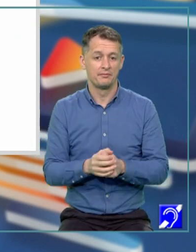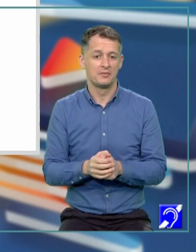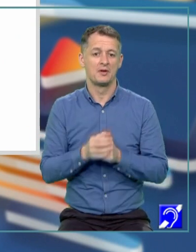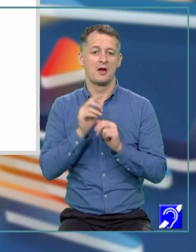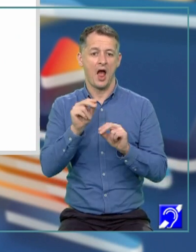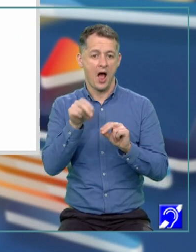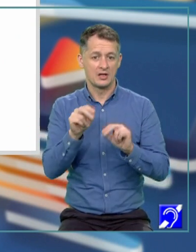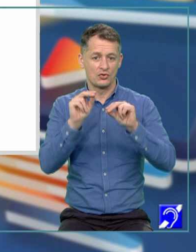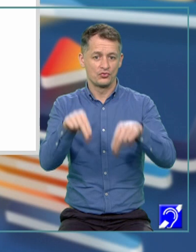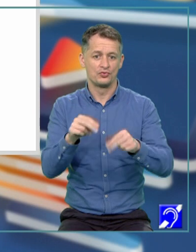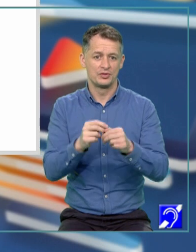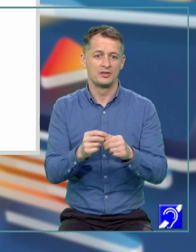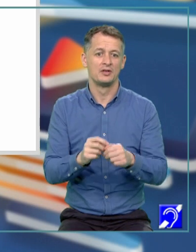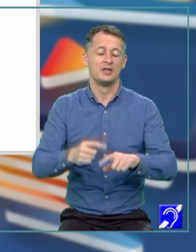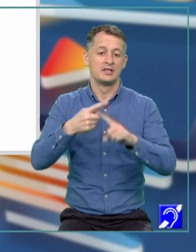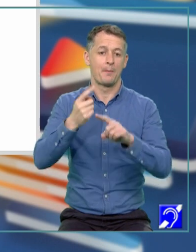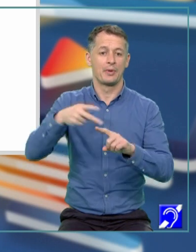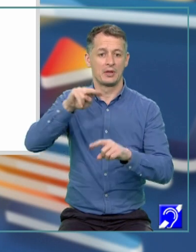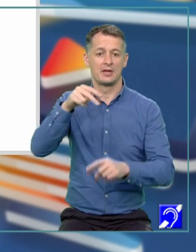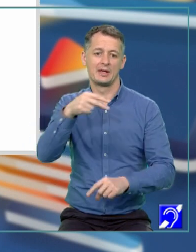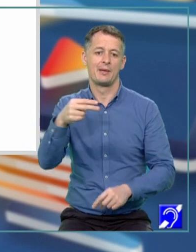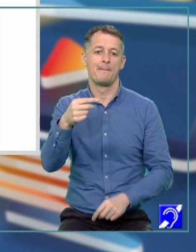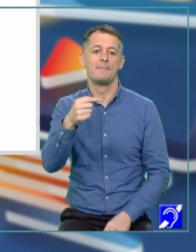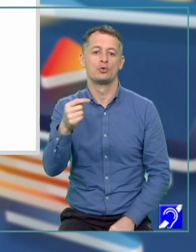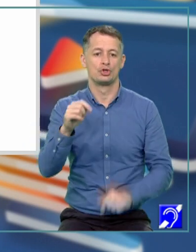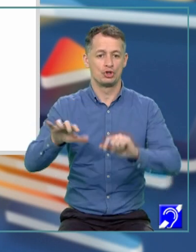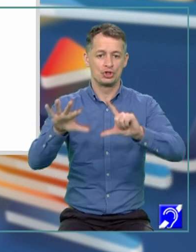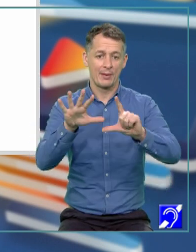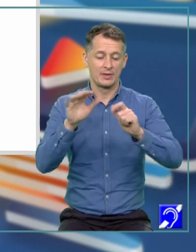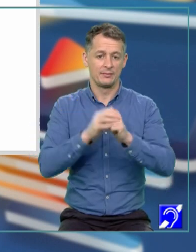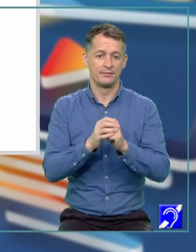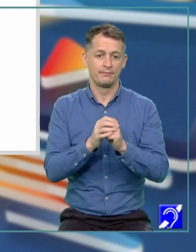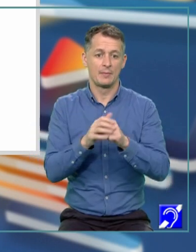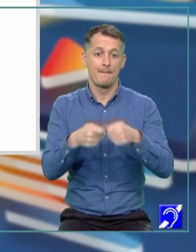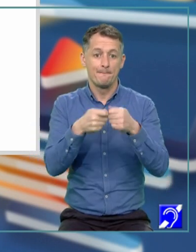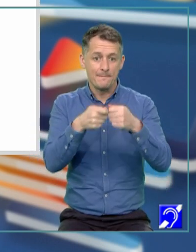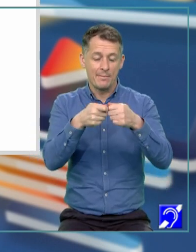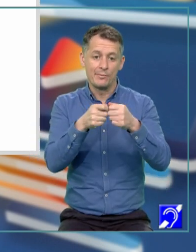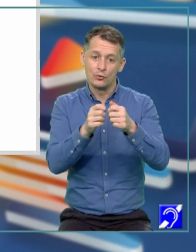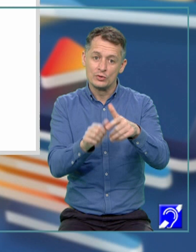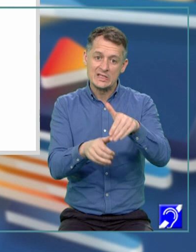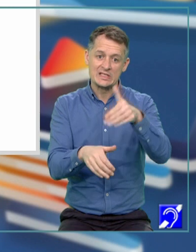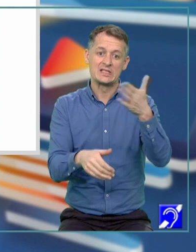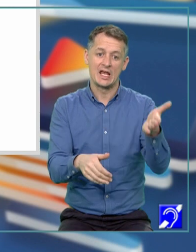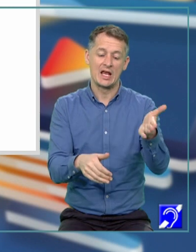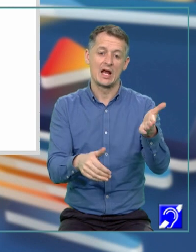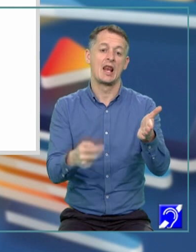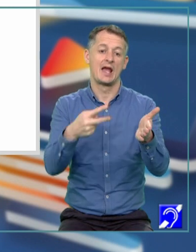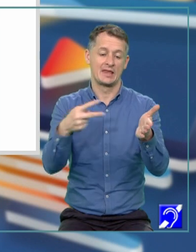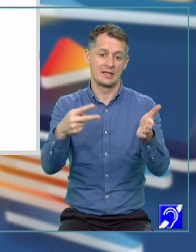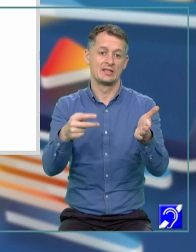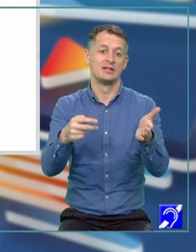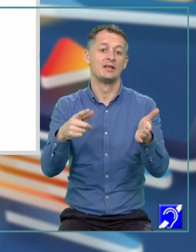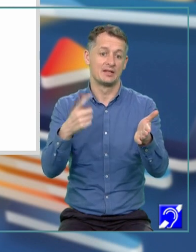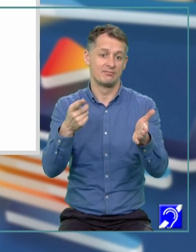asta va fi echivalentă cu X pătrat este egal cu minus 7. Ori, membrul stâng al egalității avem un